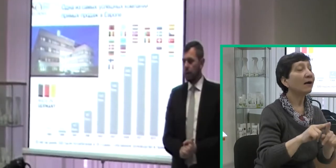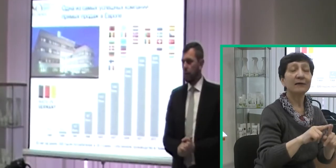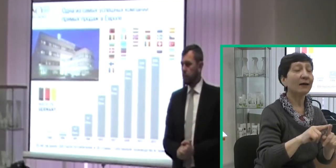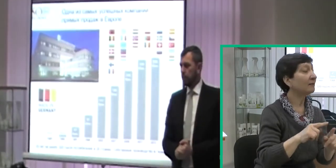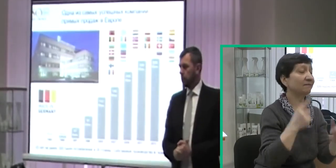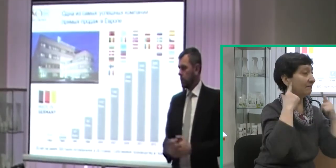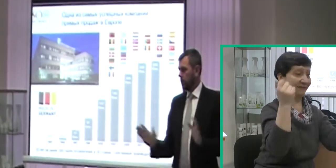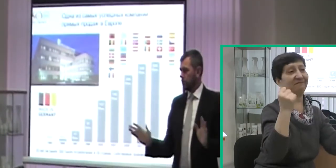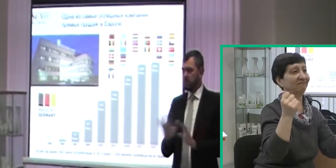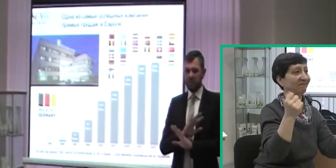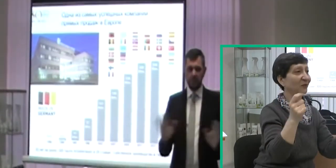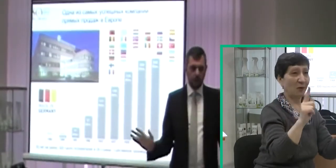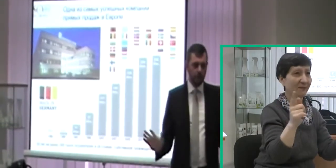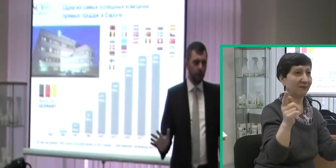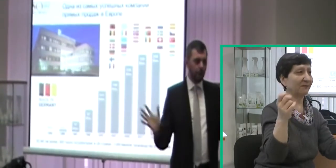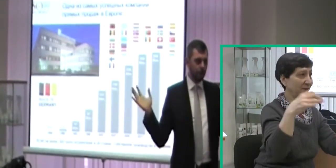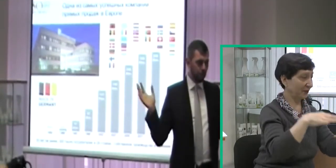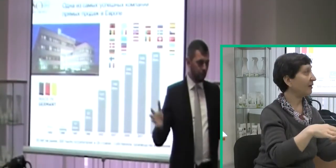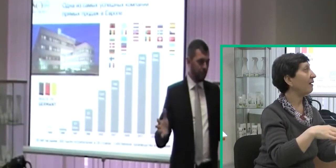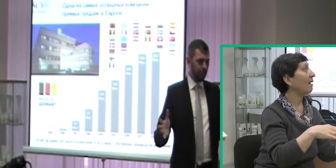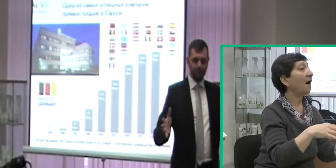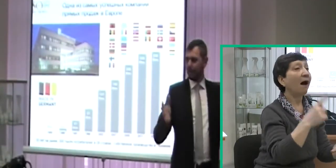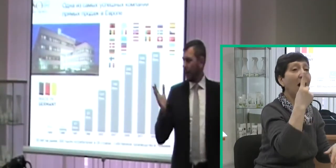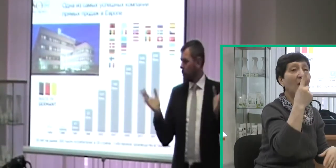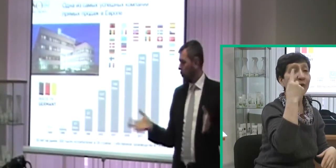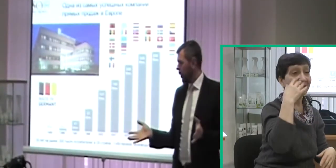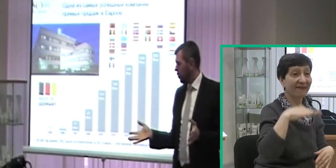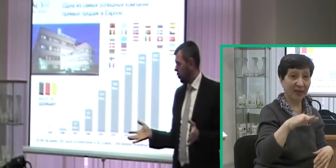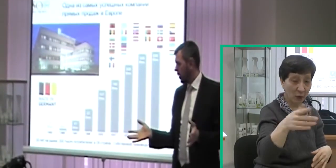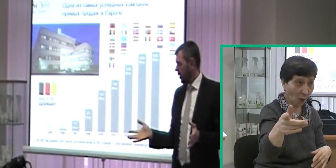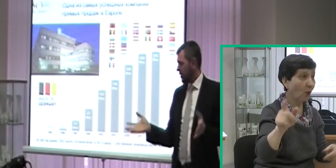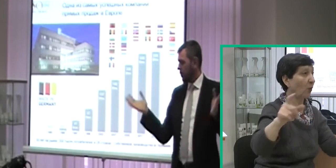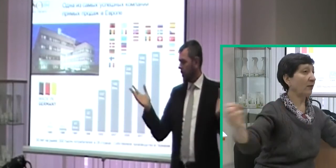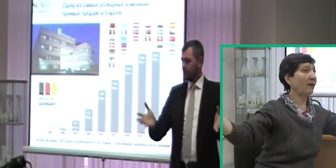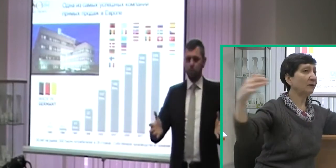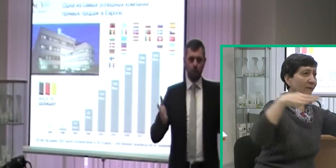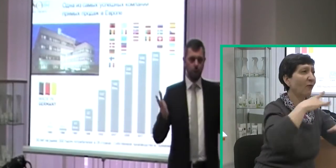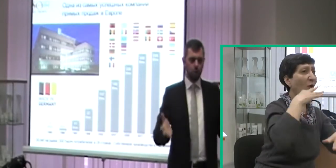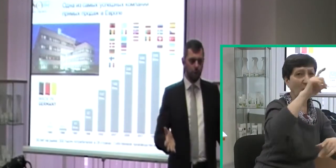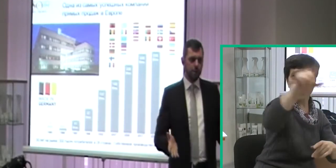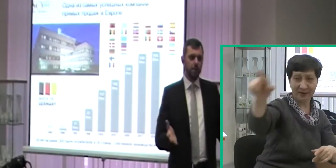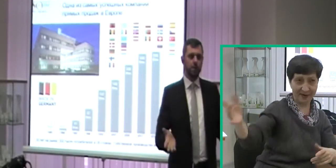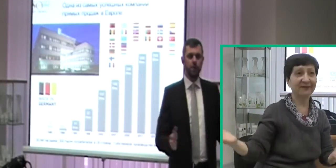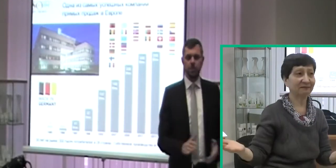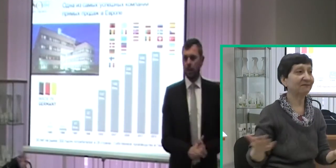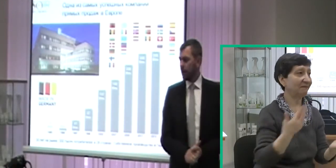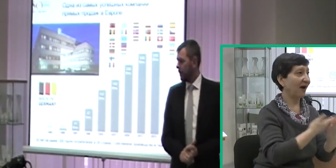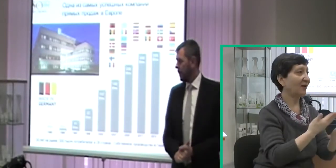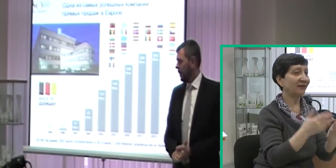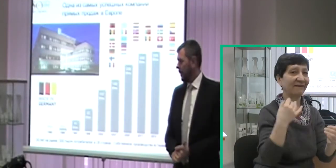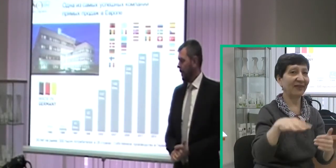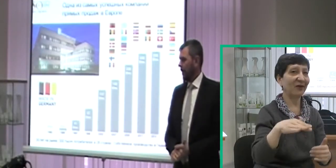Это вообще просто беспрецедентно, как в одно видео собрало столько людей здесь,